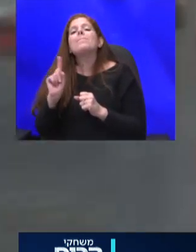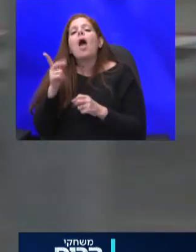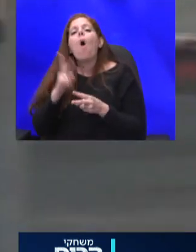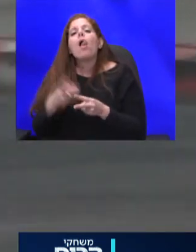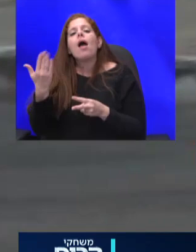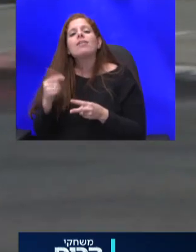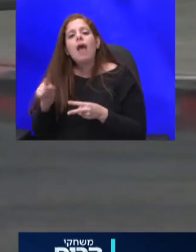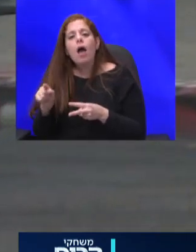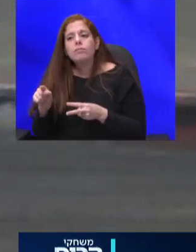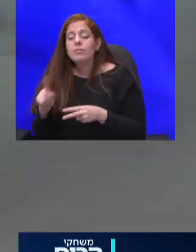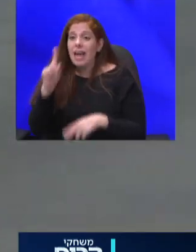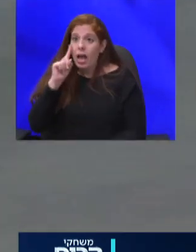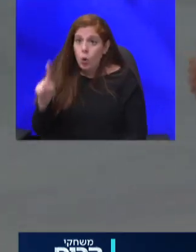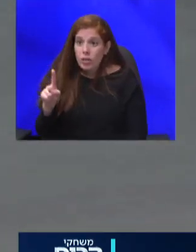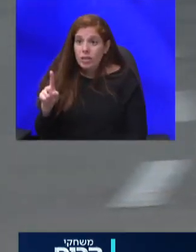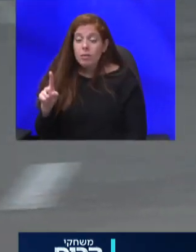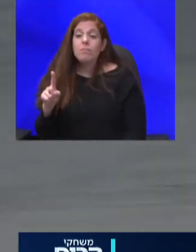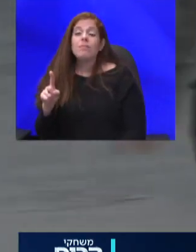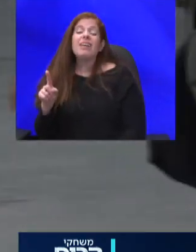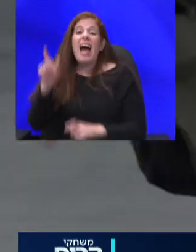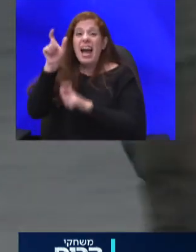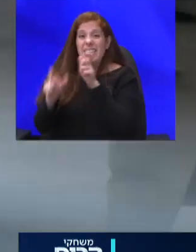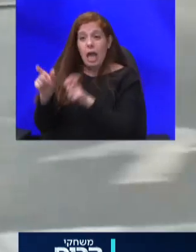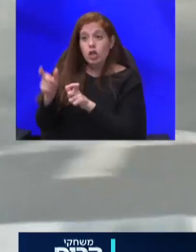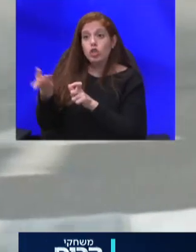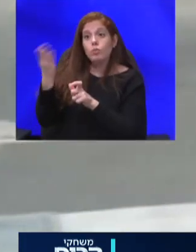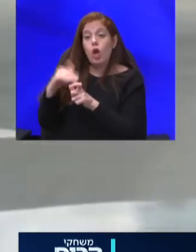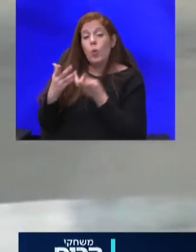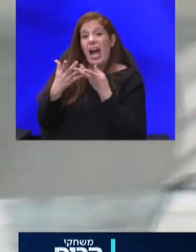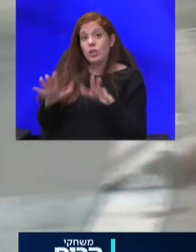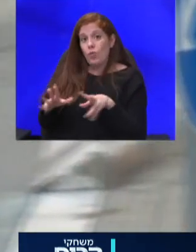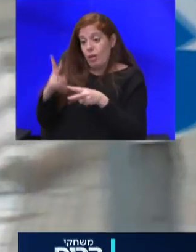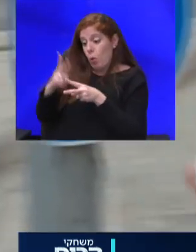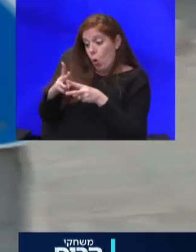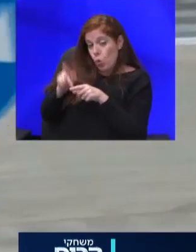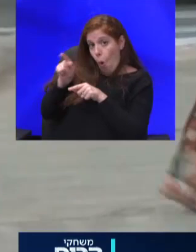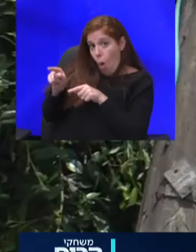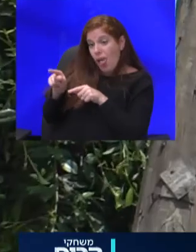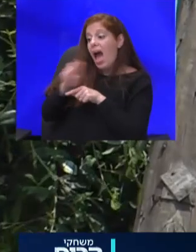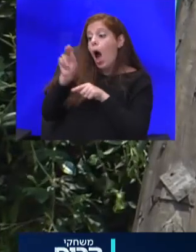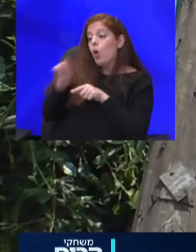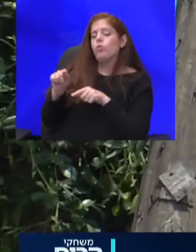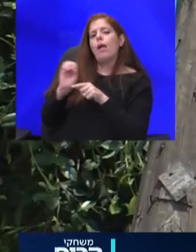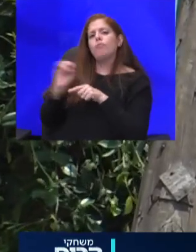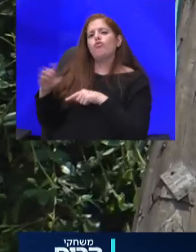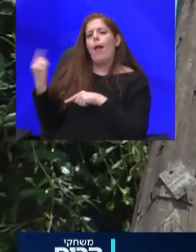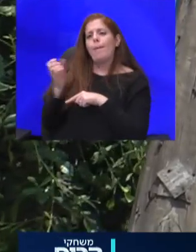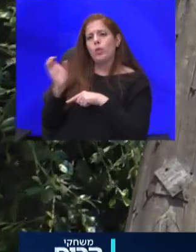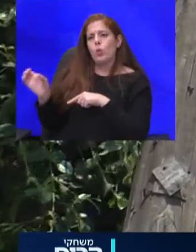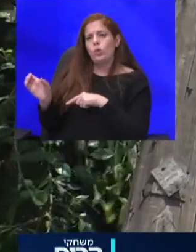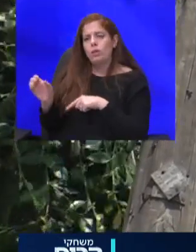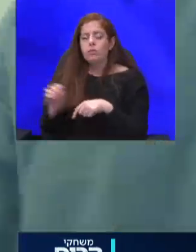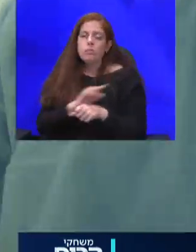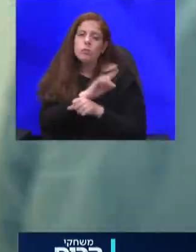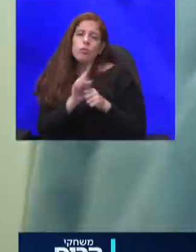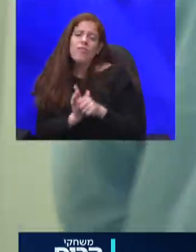יודעים לבודד רק את האנשים שהיו חשופים לאותו חולה מעומת בתקופה מלאהת מגבלות שכזו שבה כמעט אי